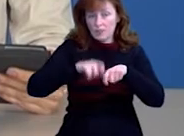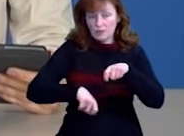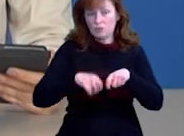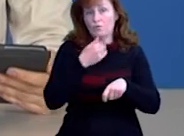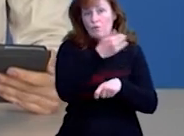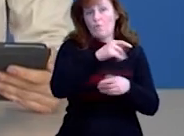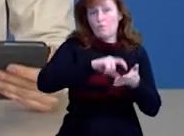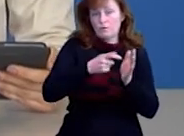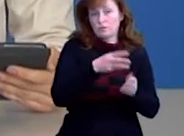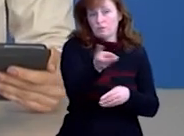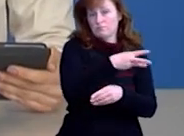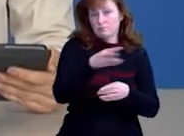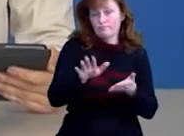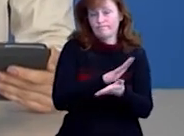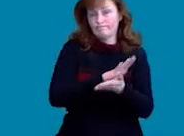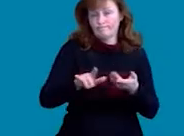проводиться дезінфекція.